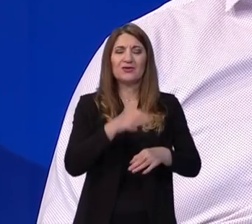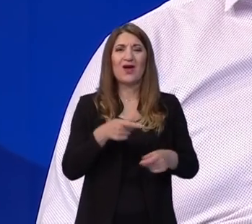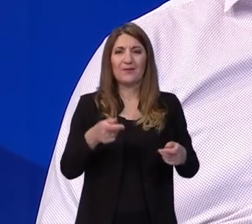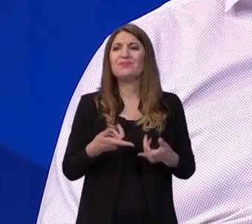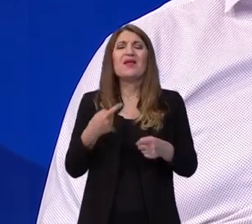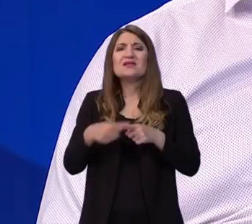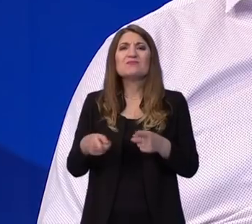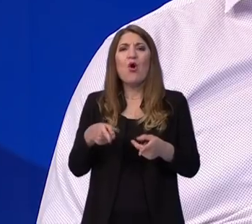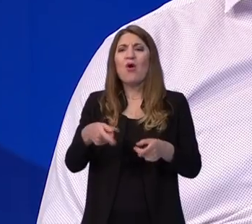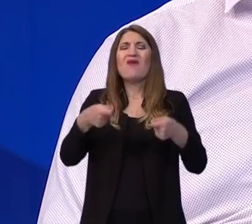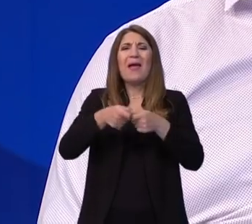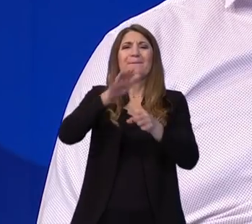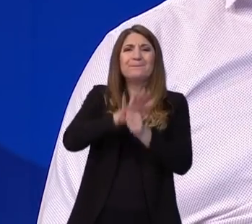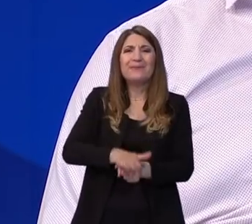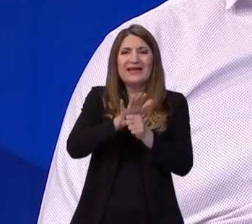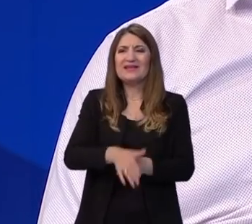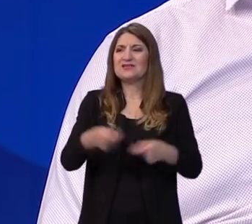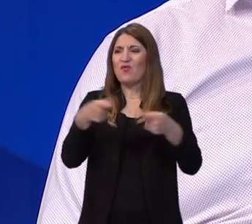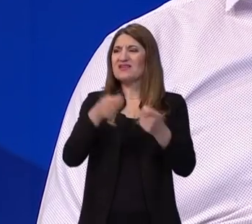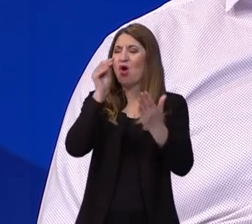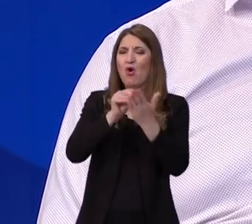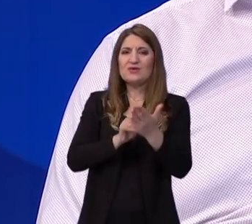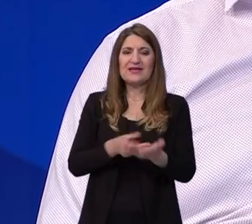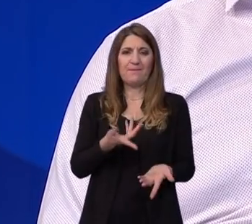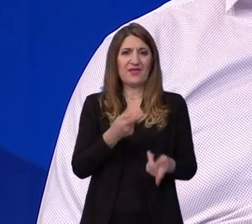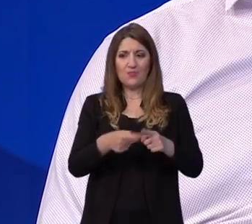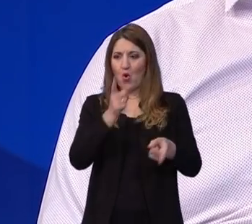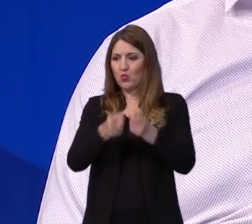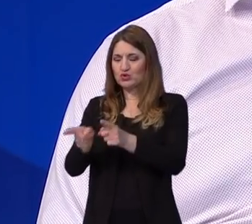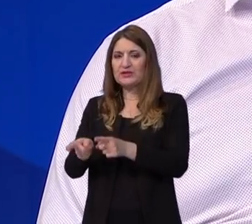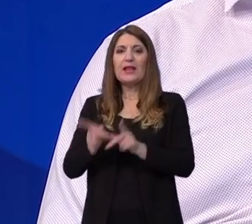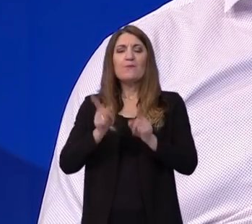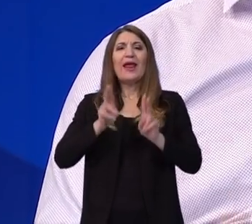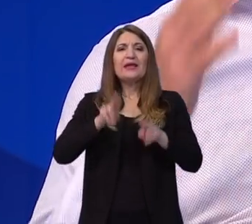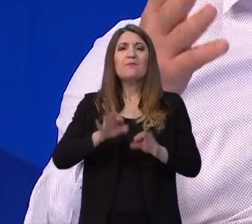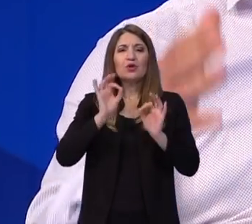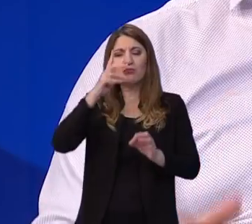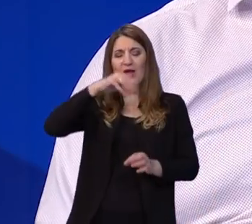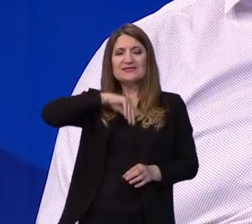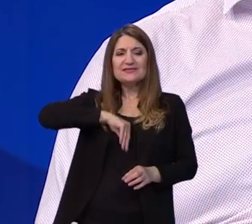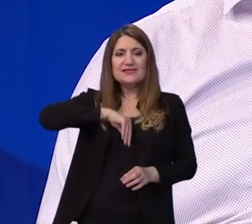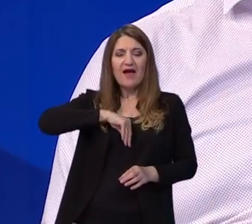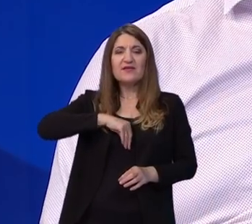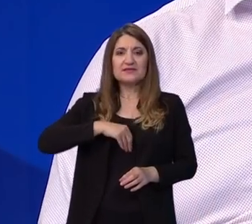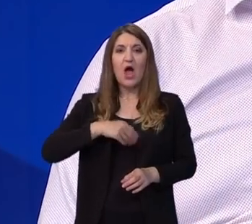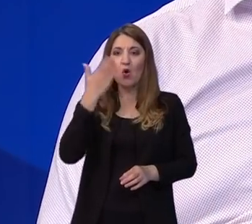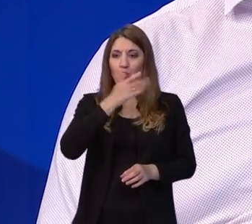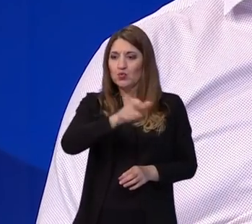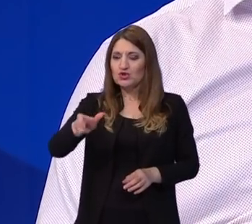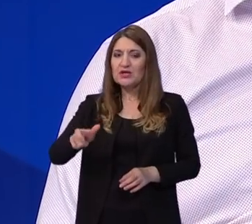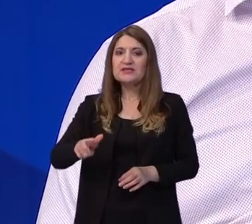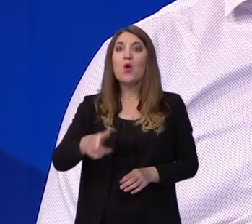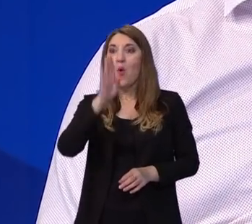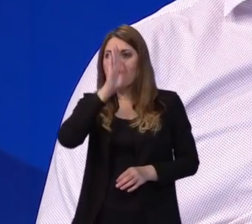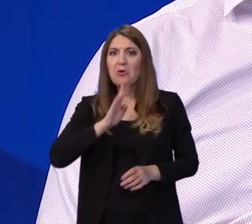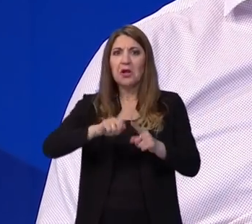ocjenjivanja i sustava takav kakav je, smatram da svaki učitelj mora imati takvu savjest da njihovi učenici sada u ponedjeljak mogu ići na